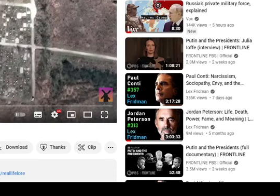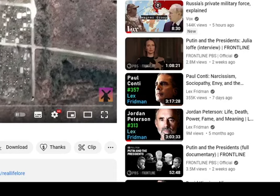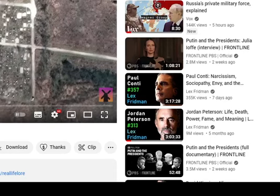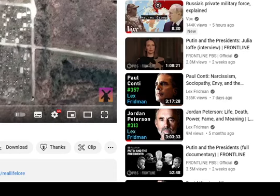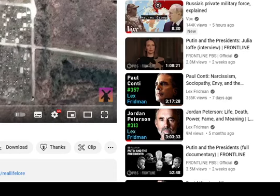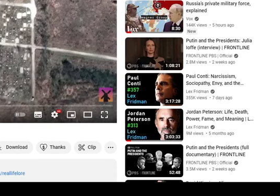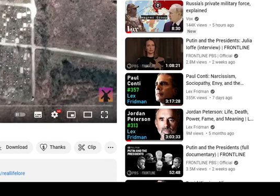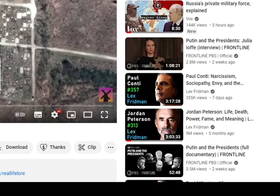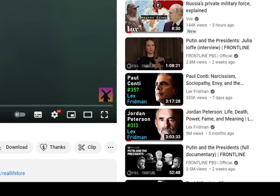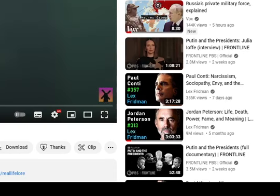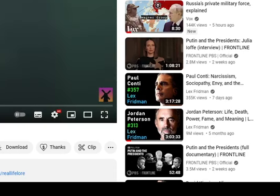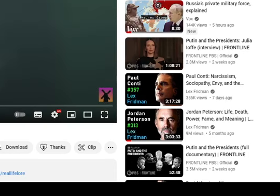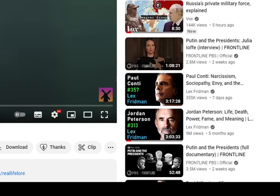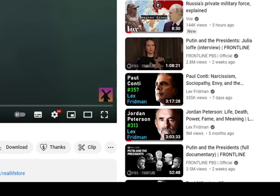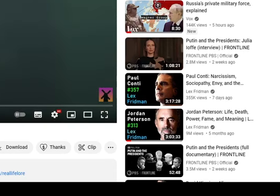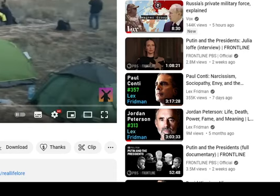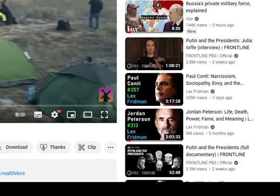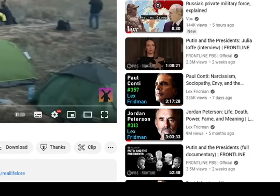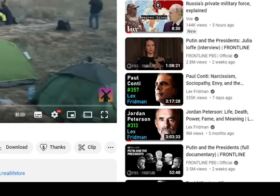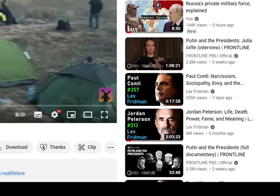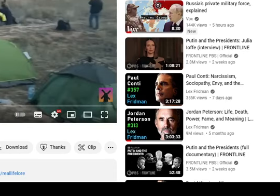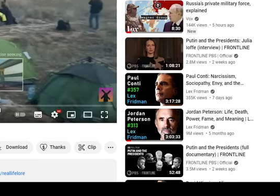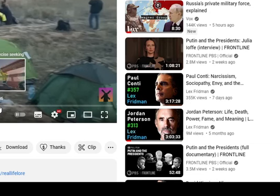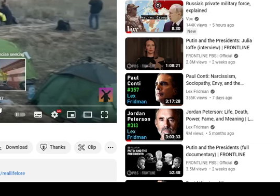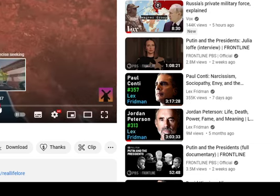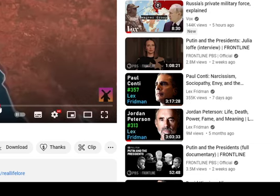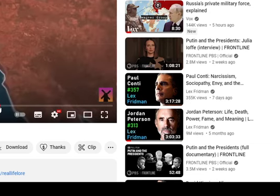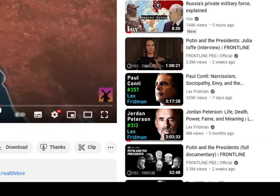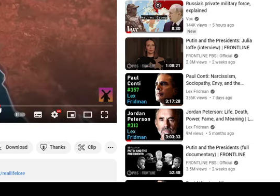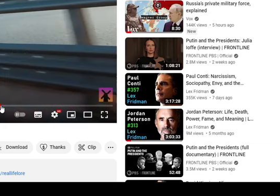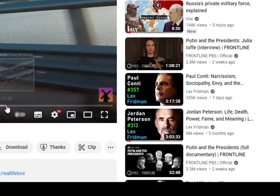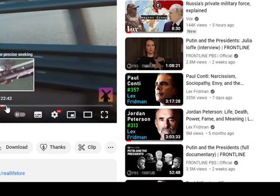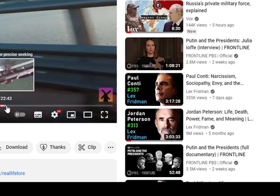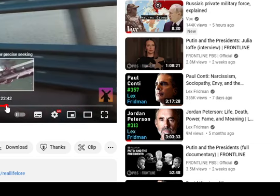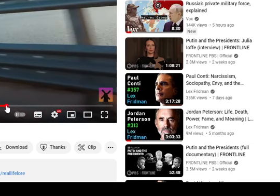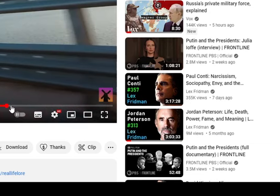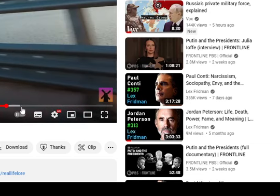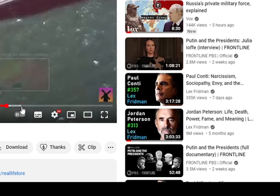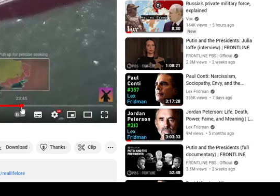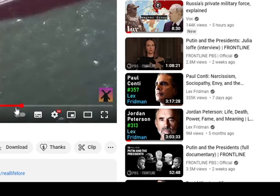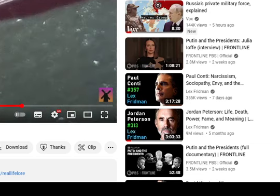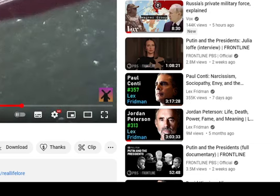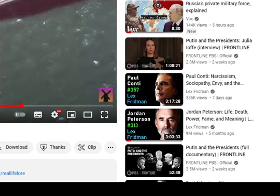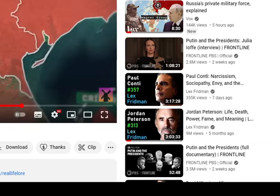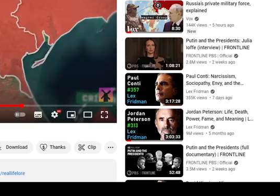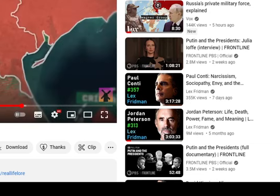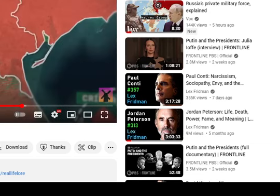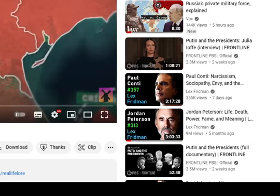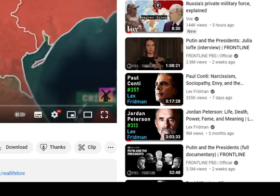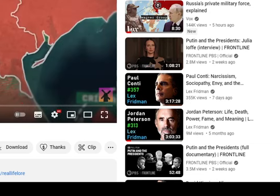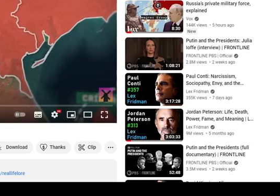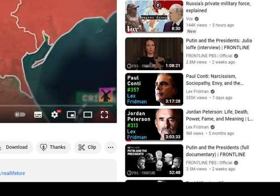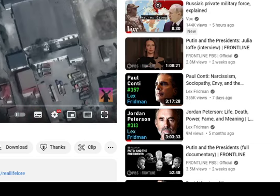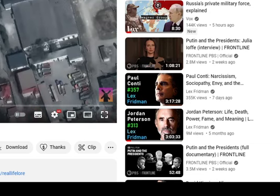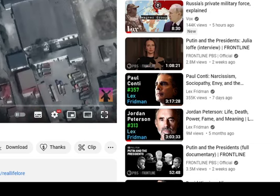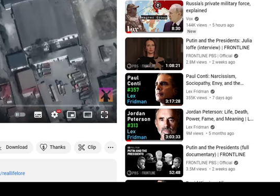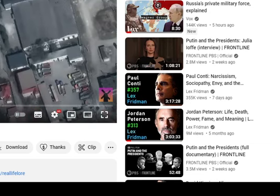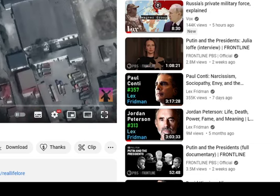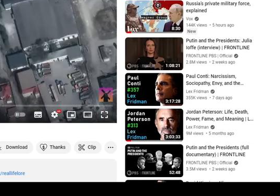tiesiog, čia. Man nepatinka dažniausiai įvairūs tokie video, bet, nu, nes jie labai šališki būna dažnai.